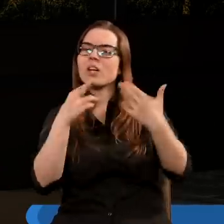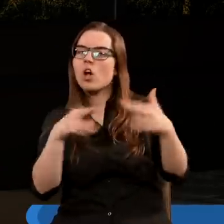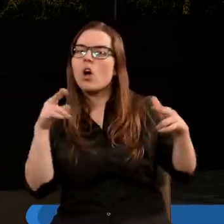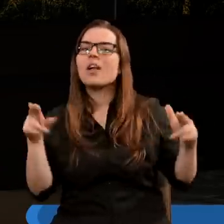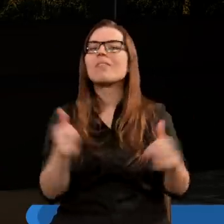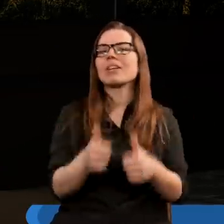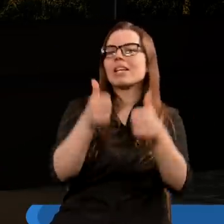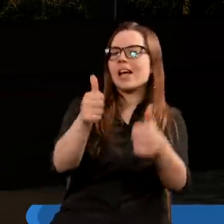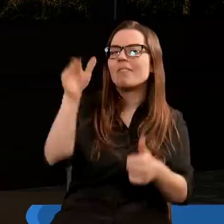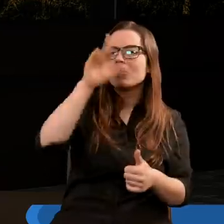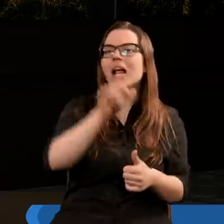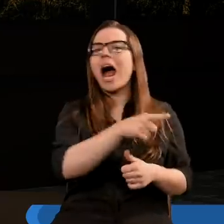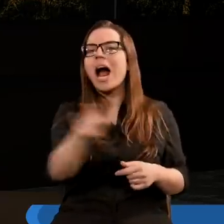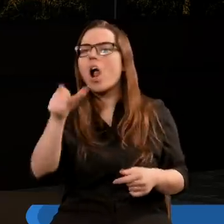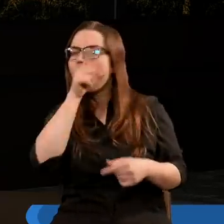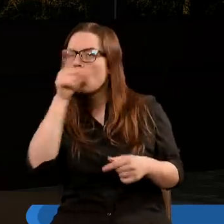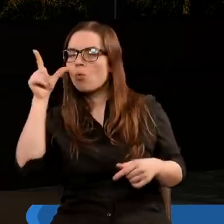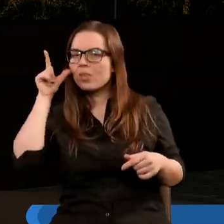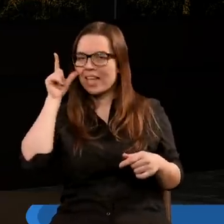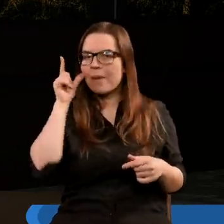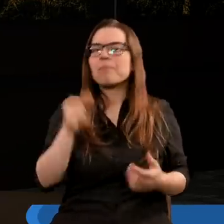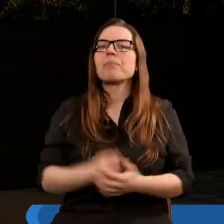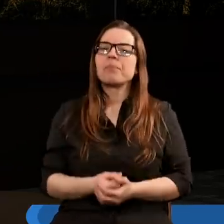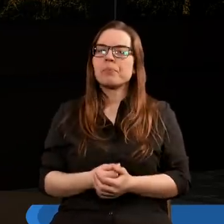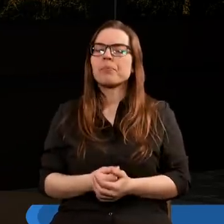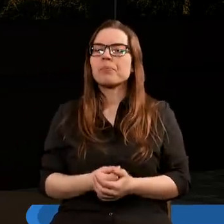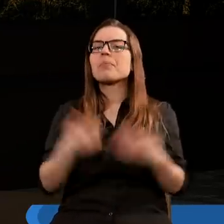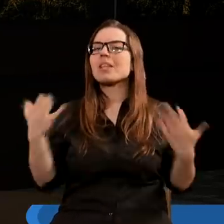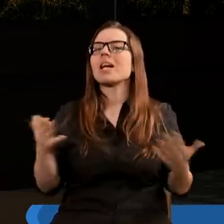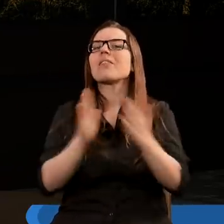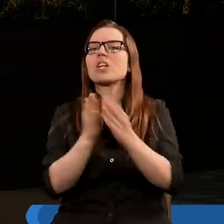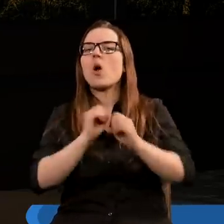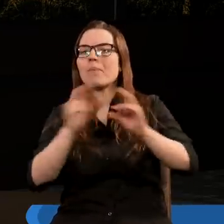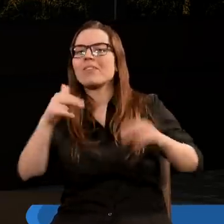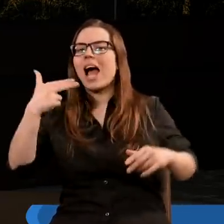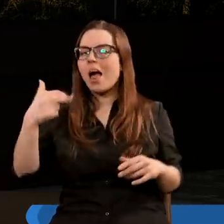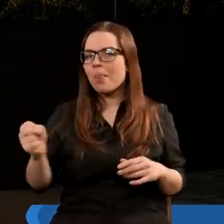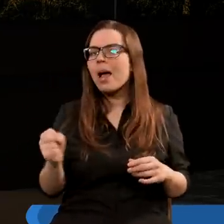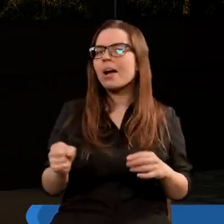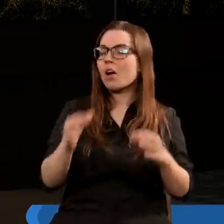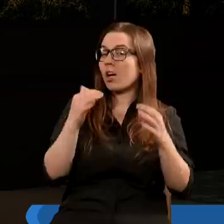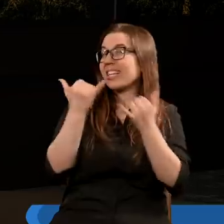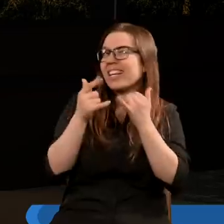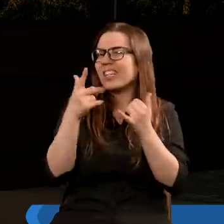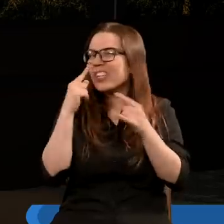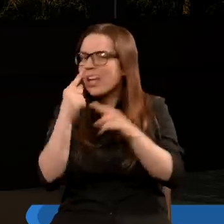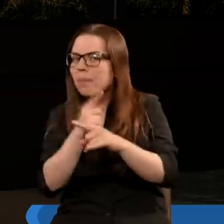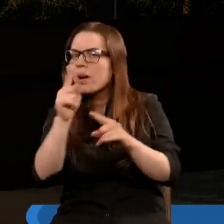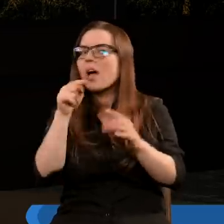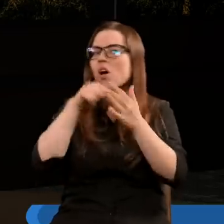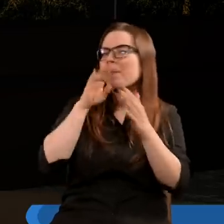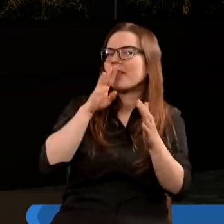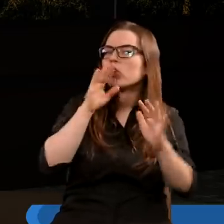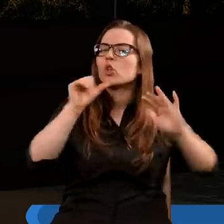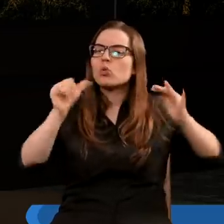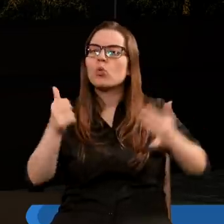wstawiennictwem Boga za jego ludem. I w Księdze Apokalipsy, o ile się nie mylę, chyba w szóstym rozdziale,